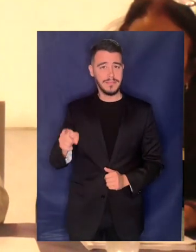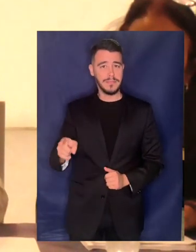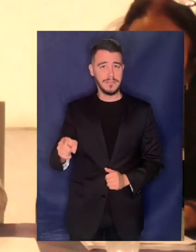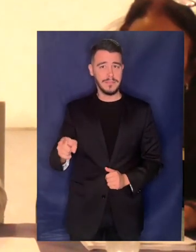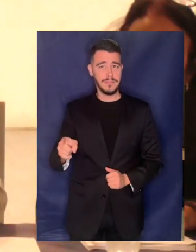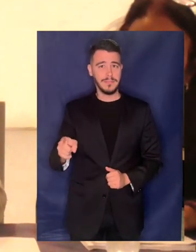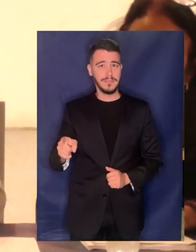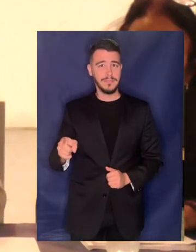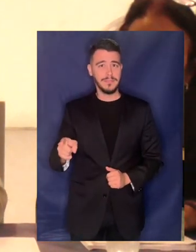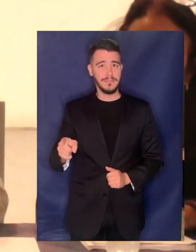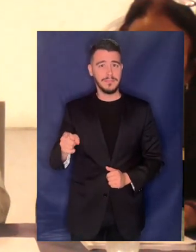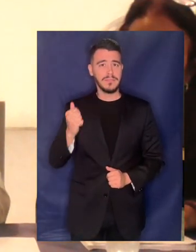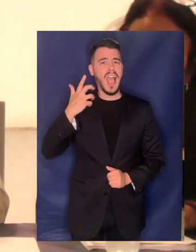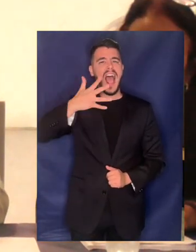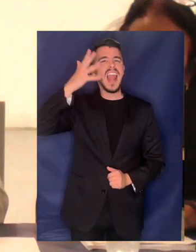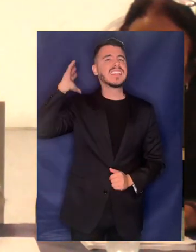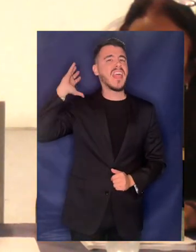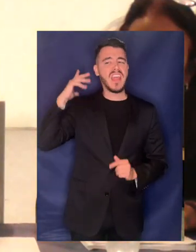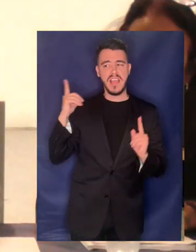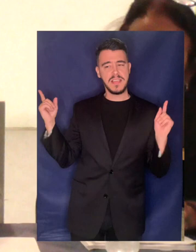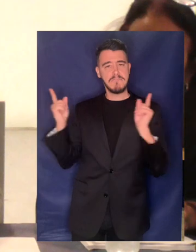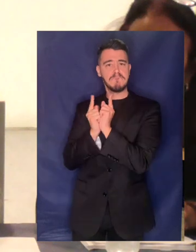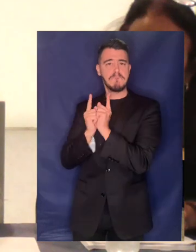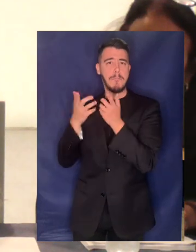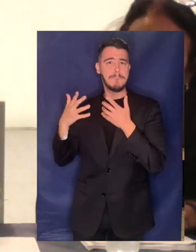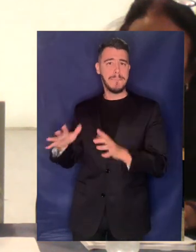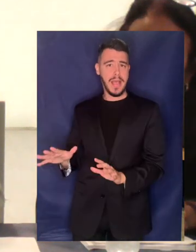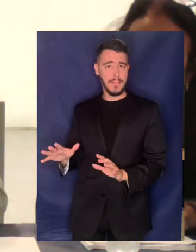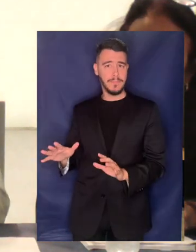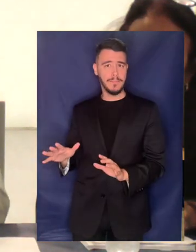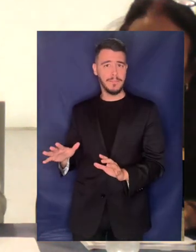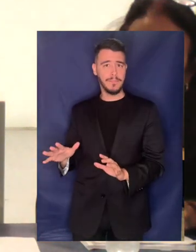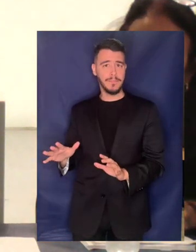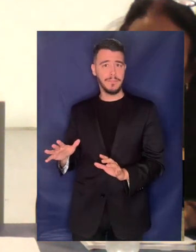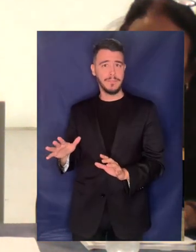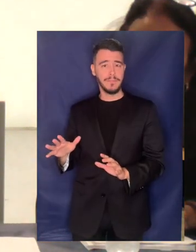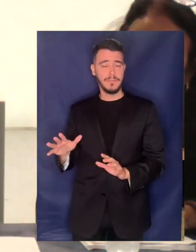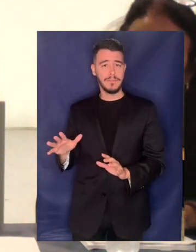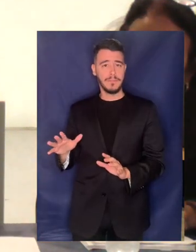Γιώργος Αλεξανδράκης καλός και κακός και ο Αλεξάνδρος ο Ράνιος